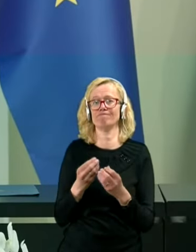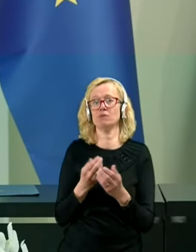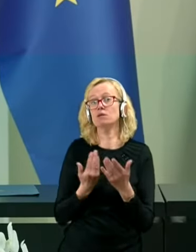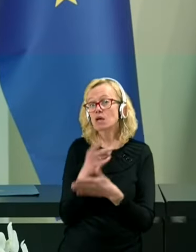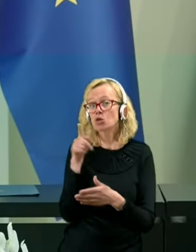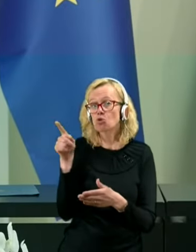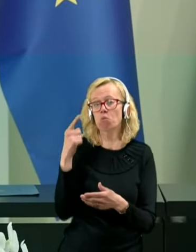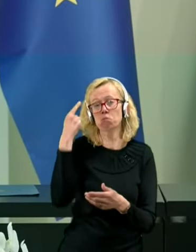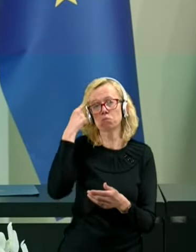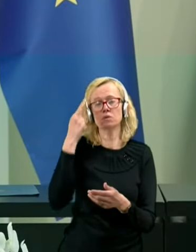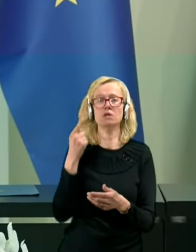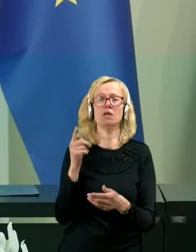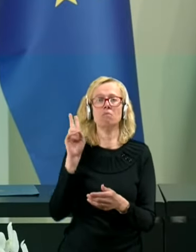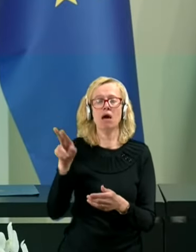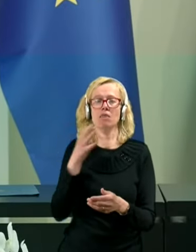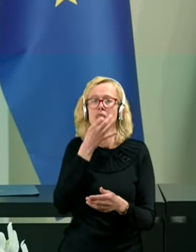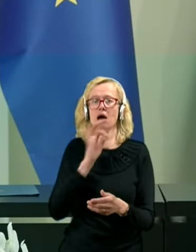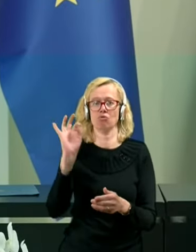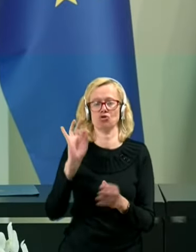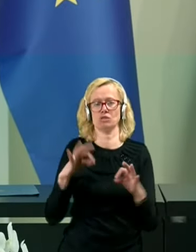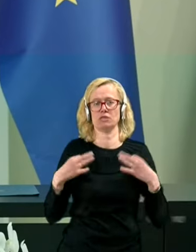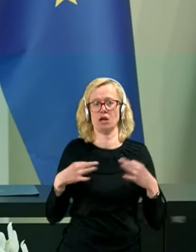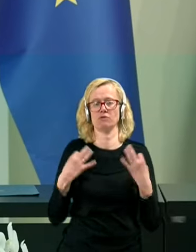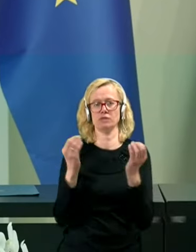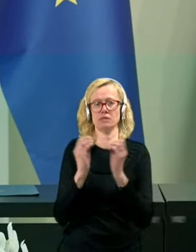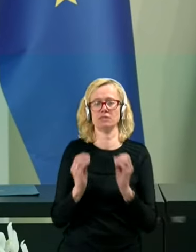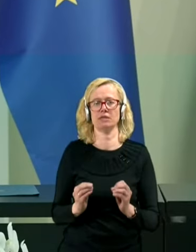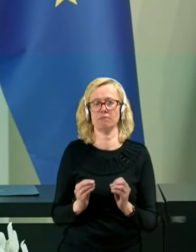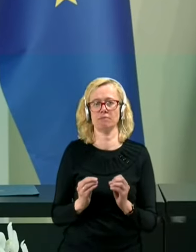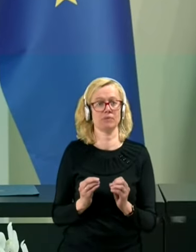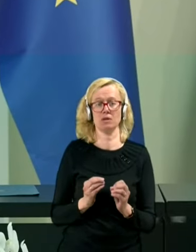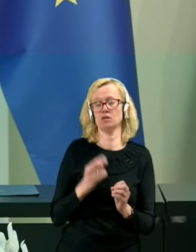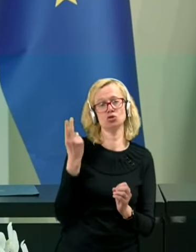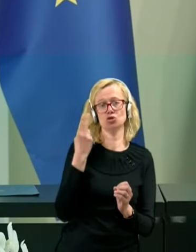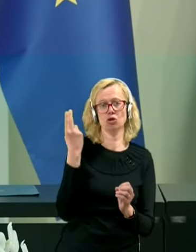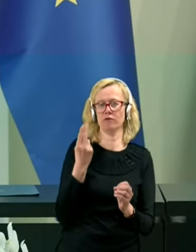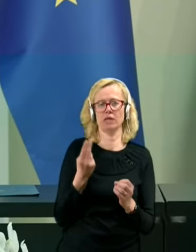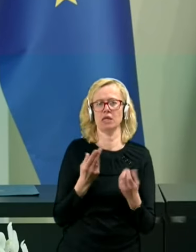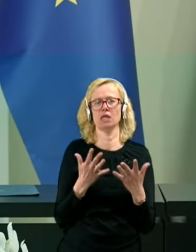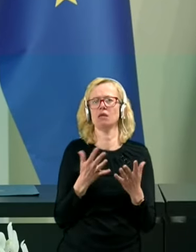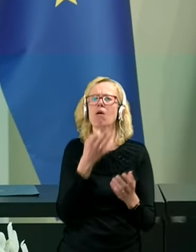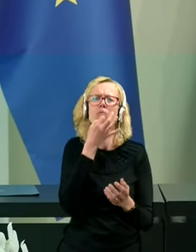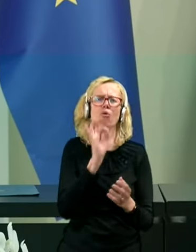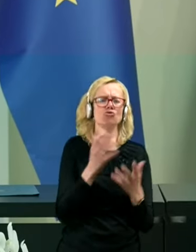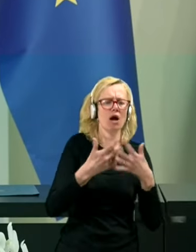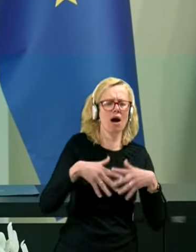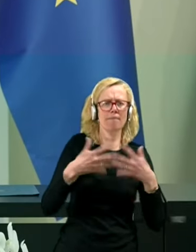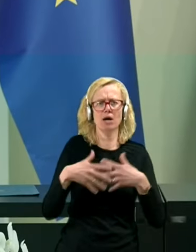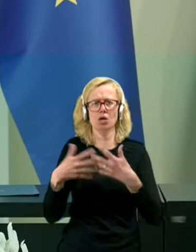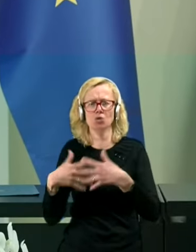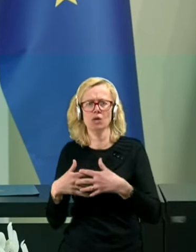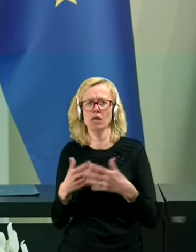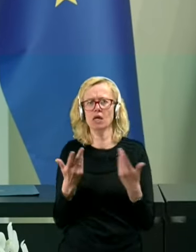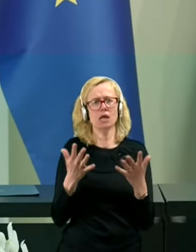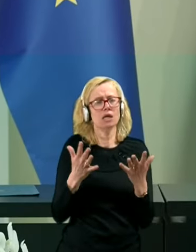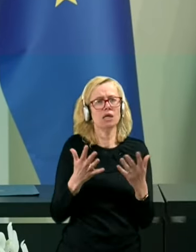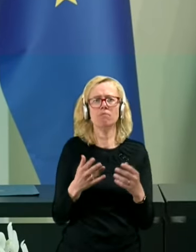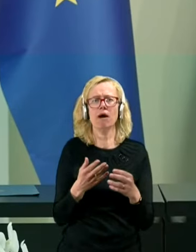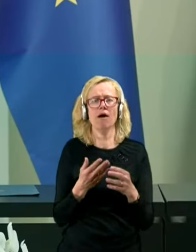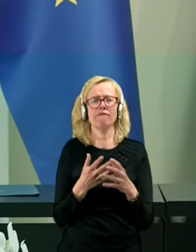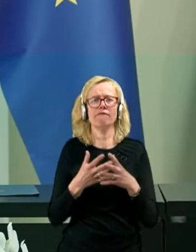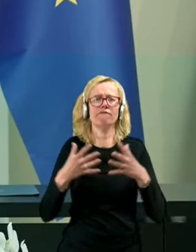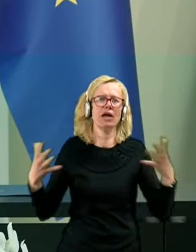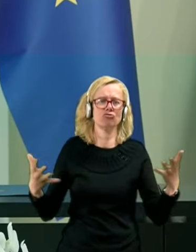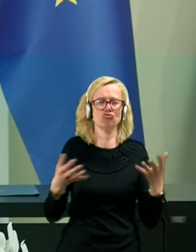ima enega najboljših zdravstvenih sistemov. Slovenija nima boljših aparatur, nima večjih kapacitet,